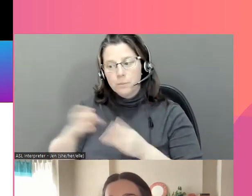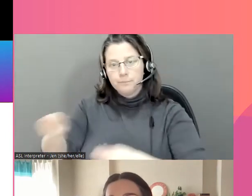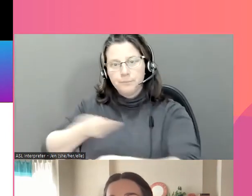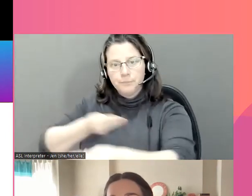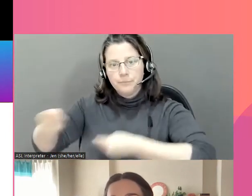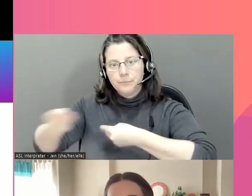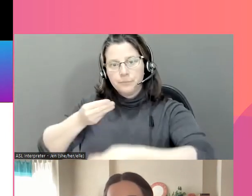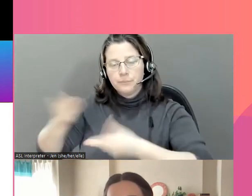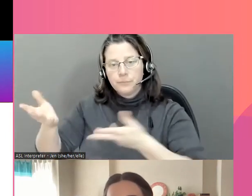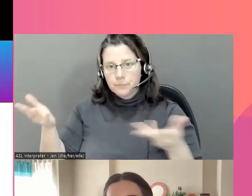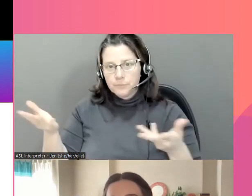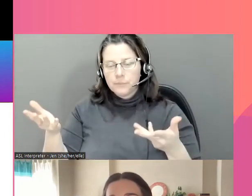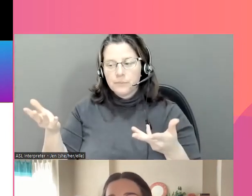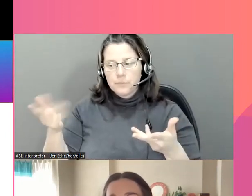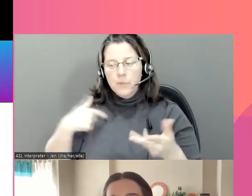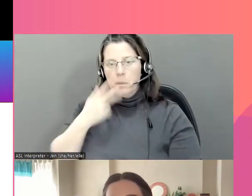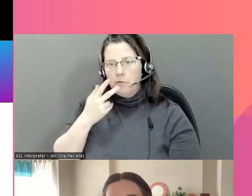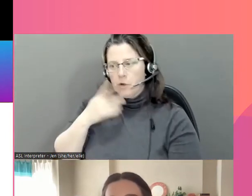consensuelle.